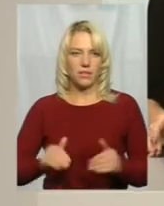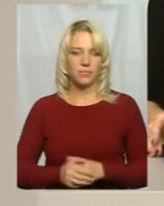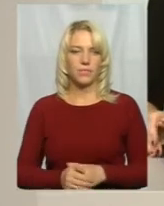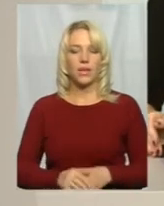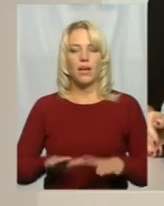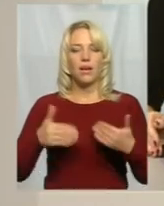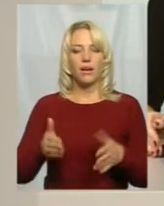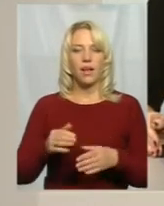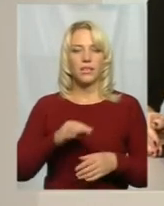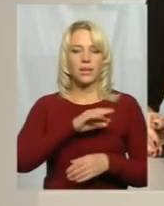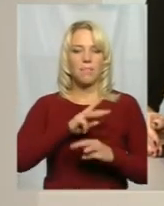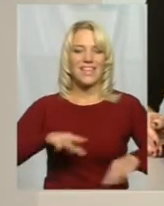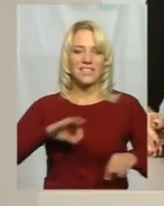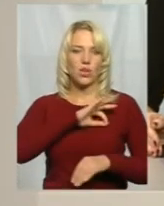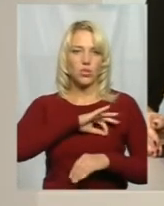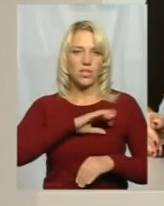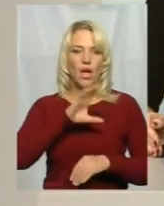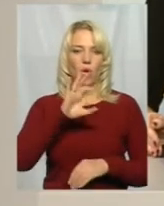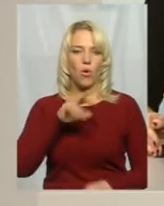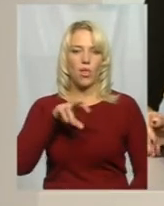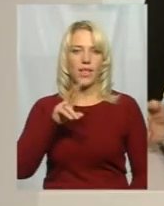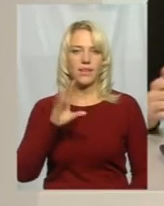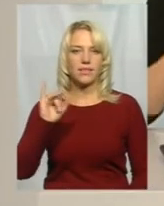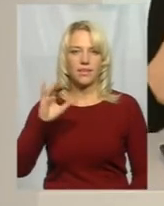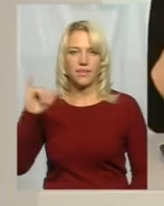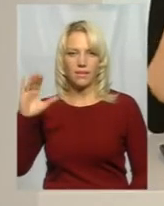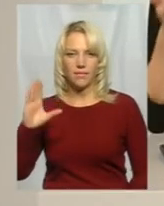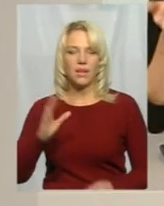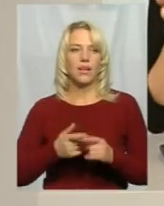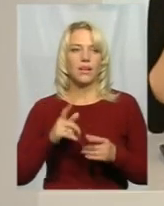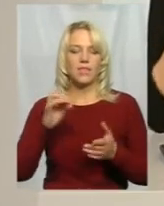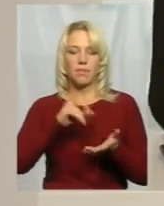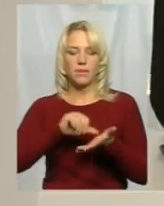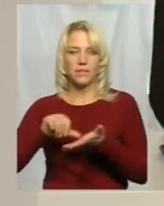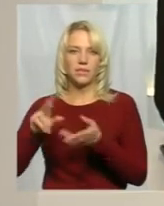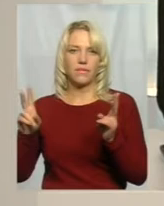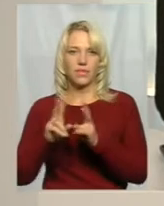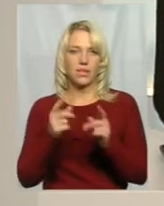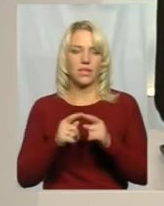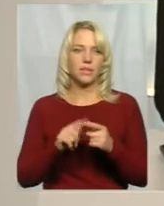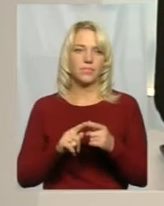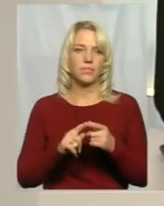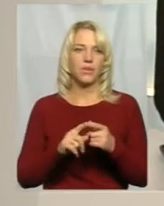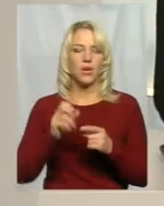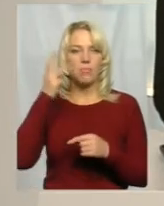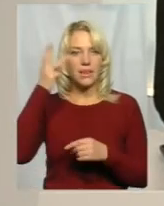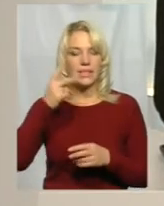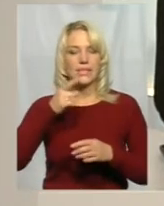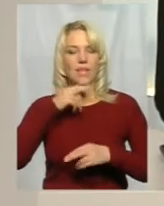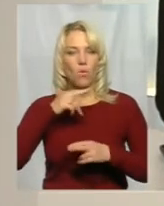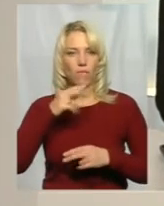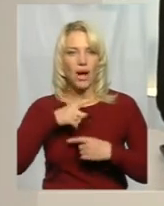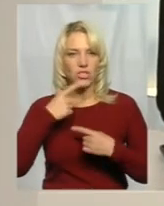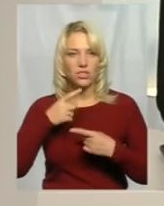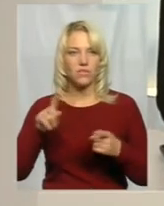юстиції Ігор Алєксєєв на зустрічі з представниками різних дотичних до реалізації цих законів структуру Хмельницькому зауважив, що